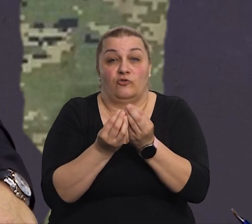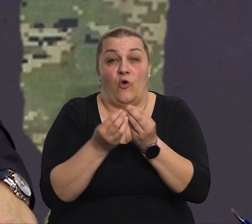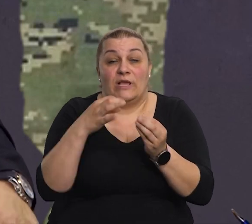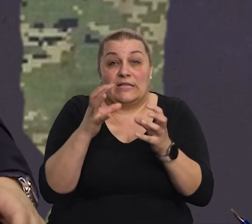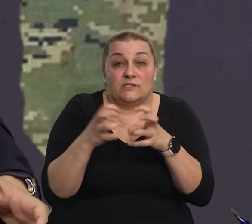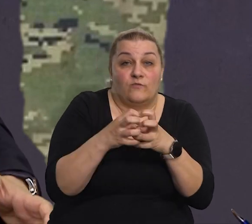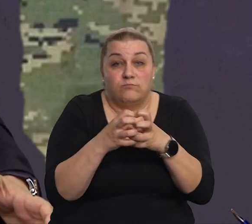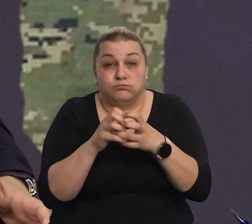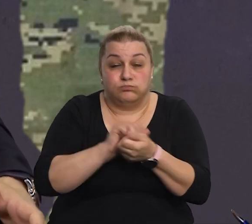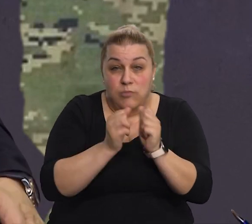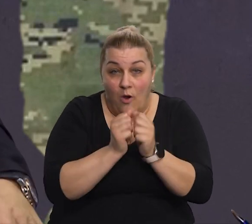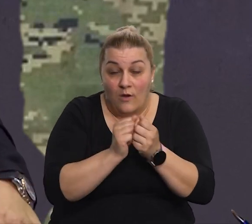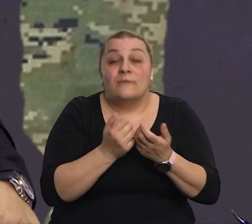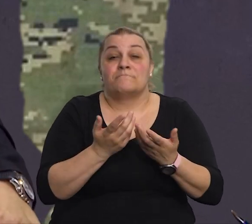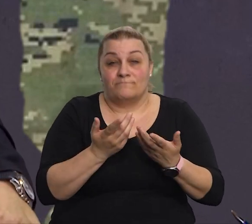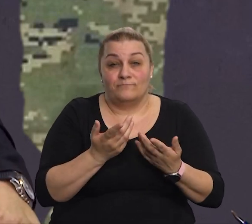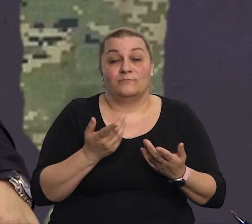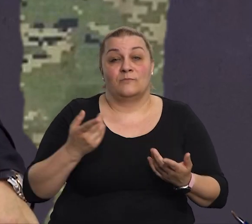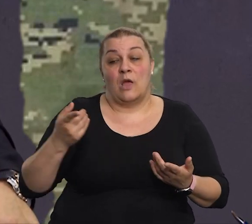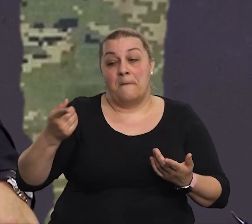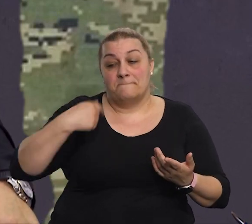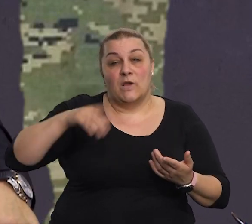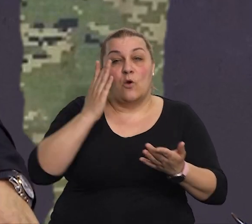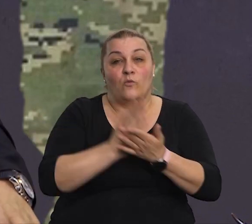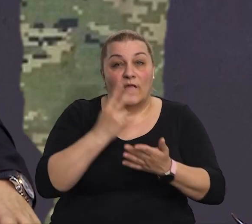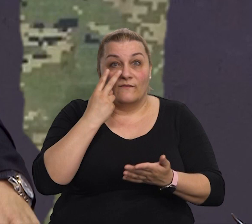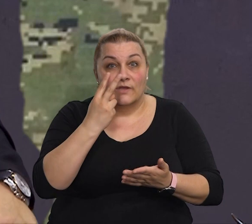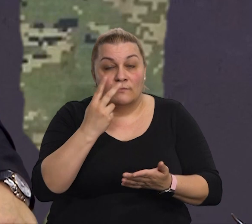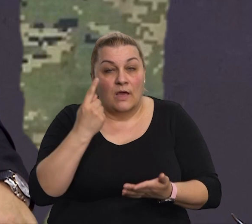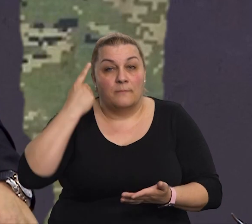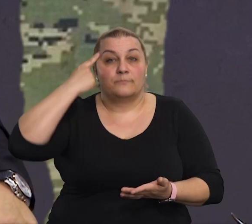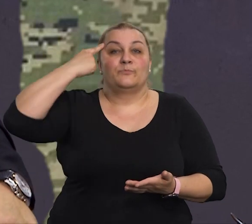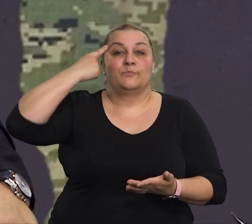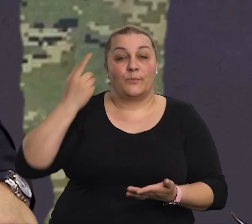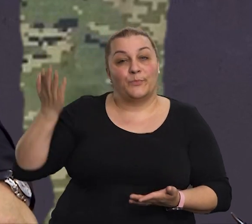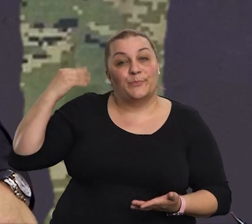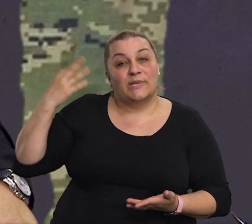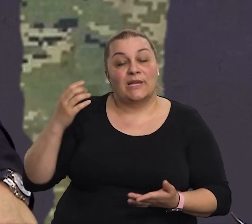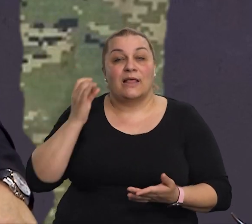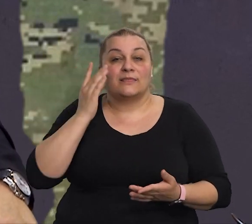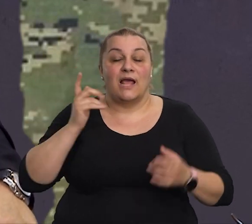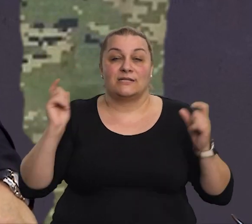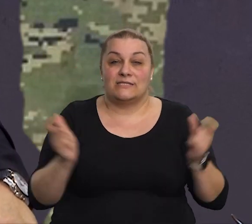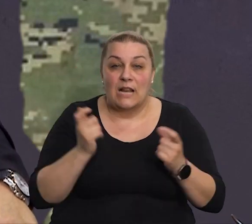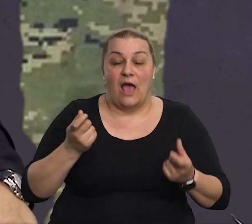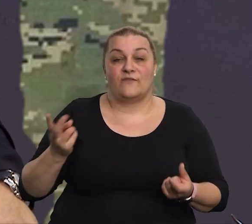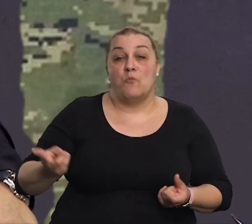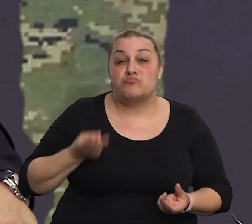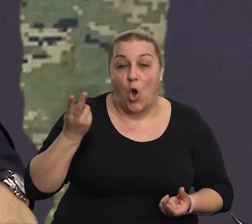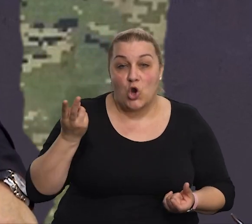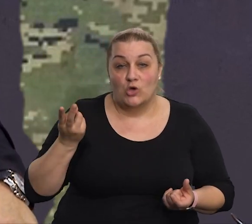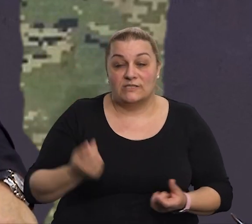odmah sami imen vraća nas na dane, slave, ponosa, odmah,